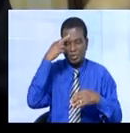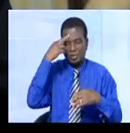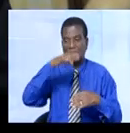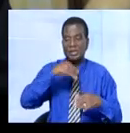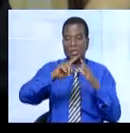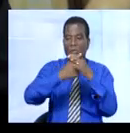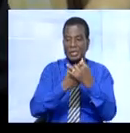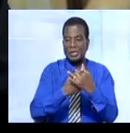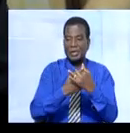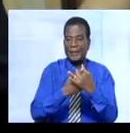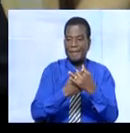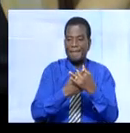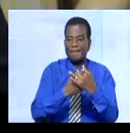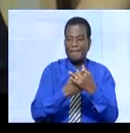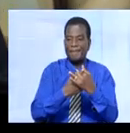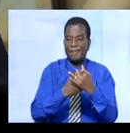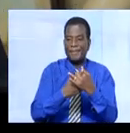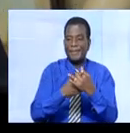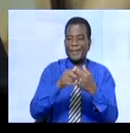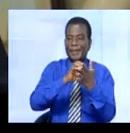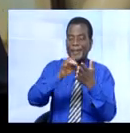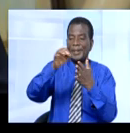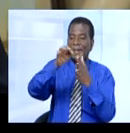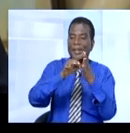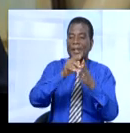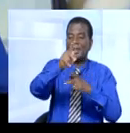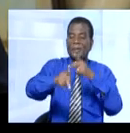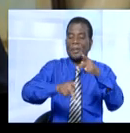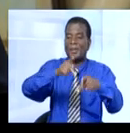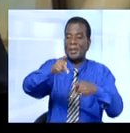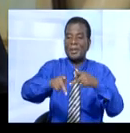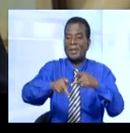initié les recensements généraux des populations